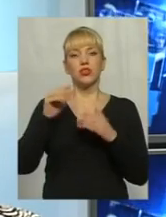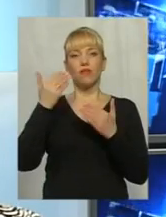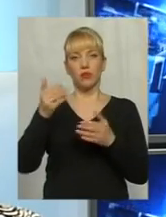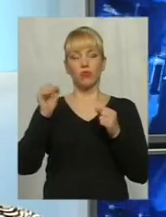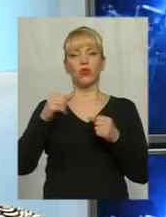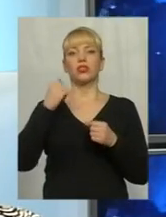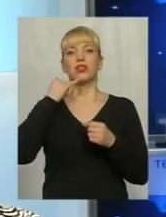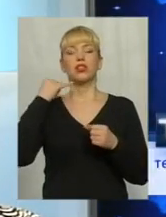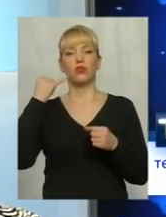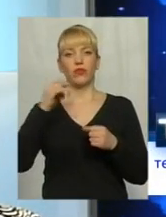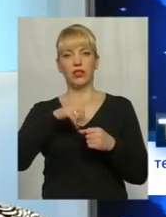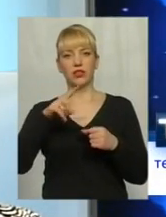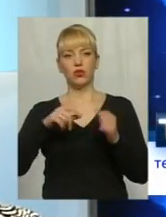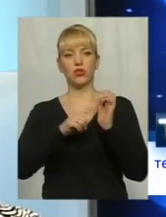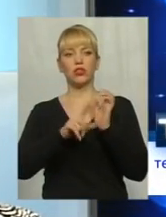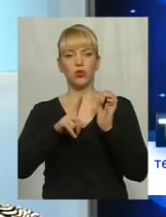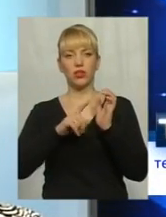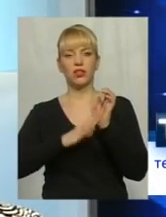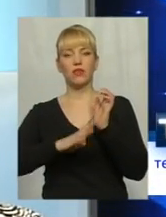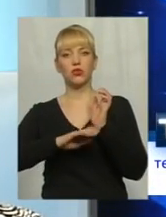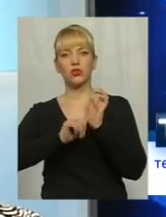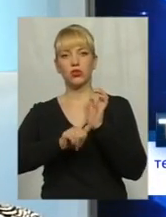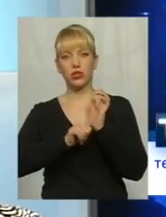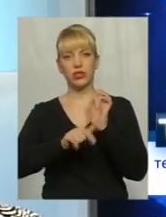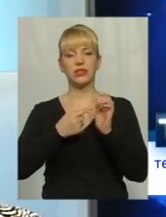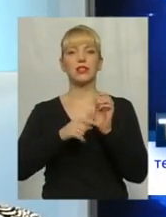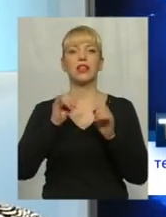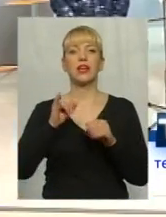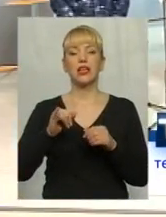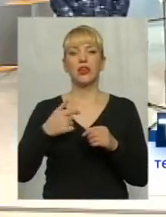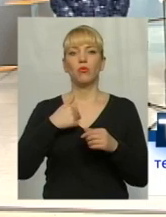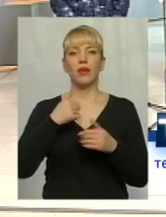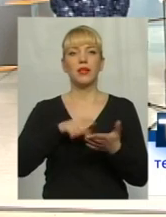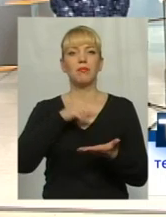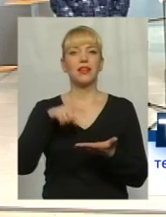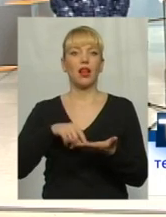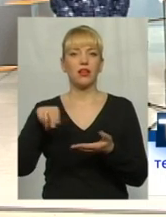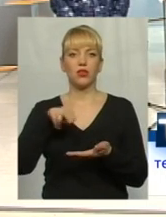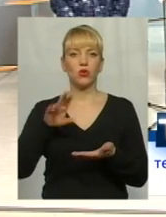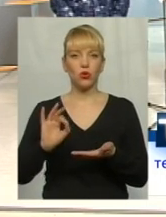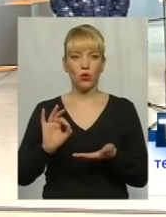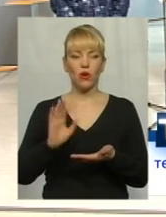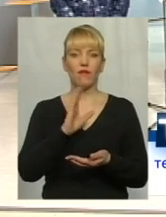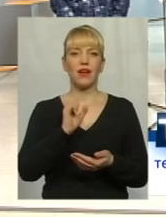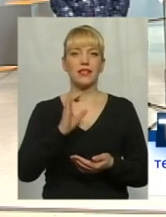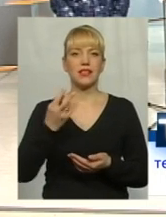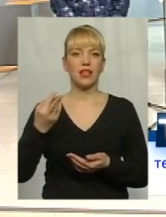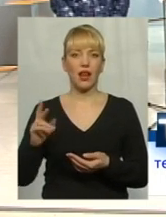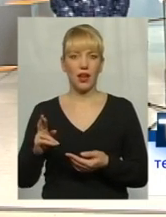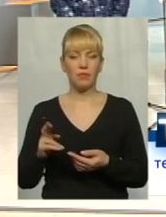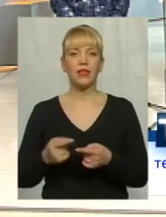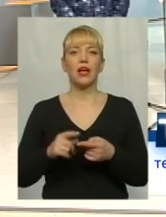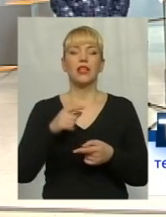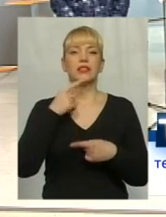61960 і поставитися за питання, або виселитися з цього приводу. В мене питання до пана Веселя. Скажіть, будь ласка,